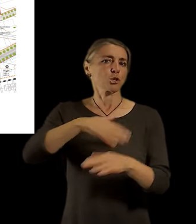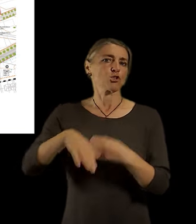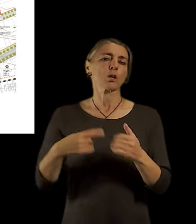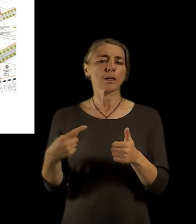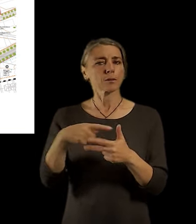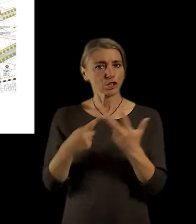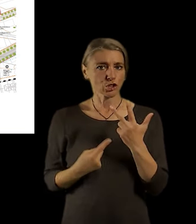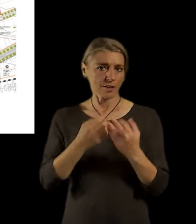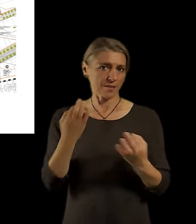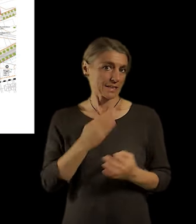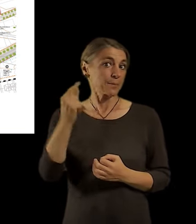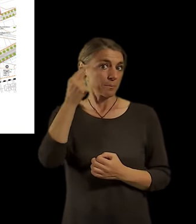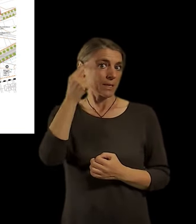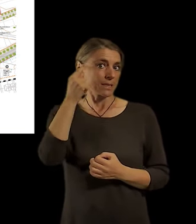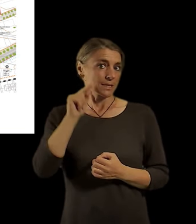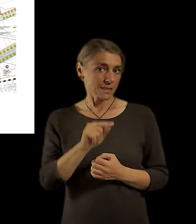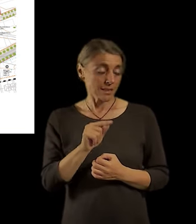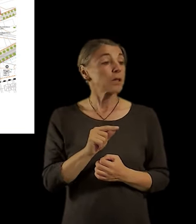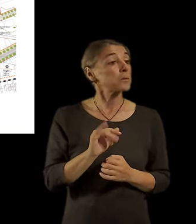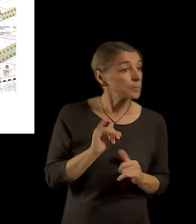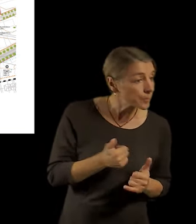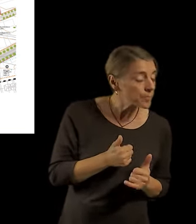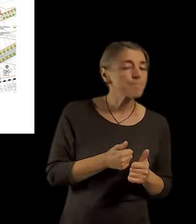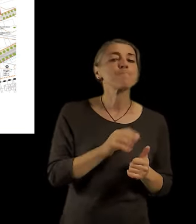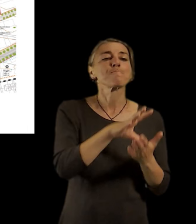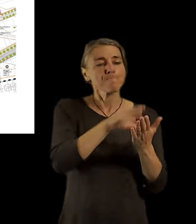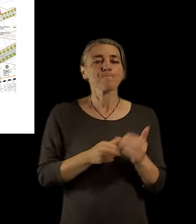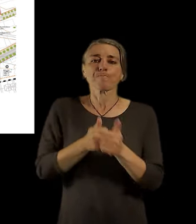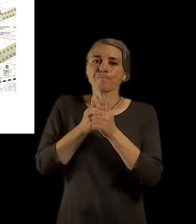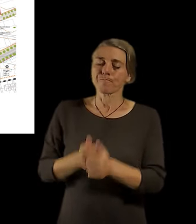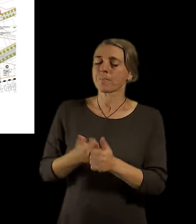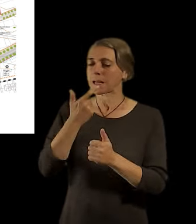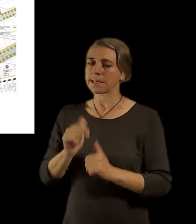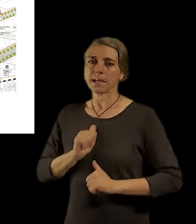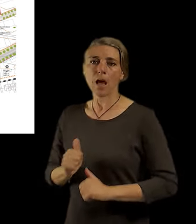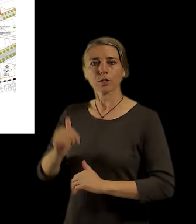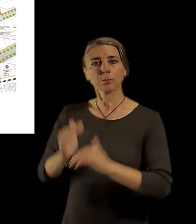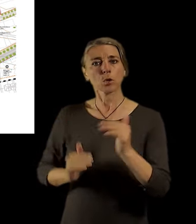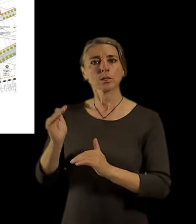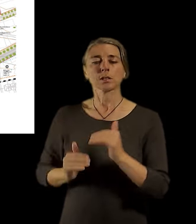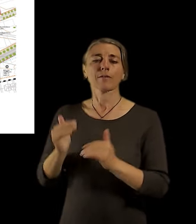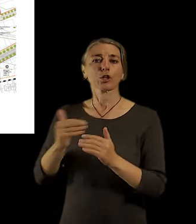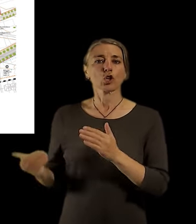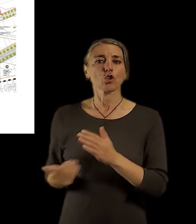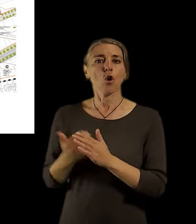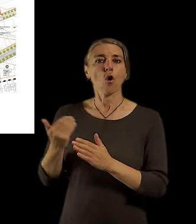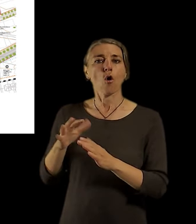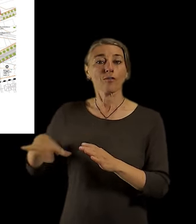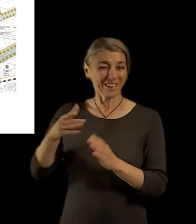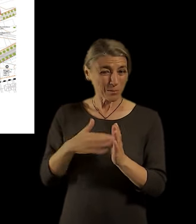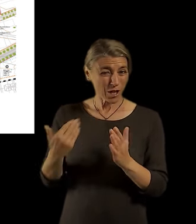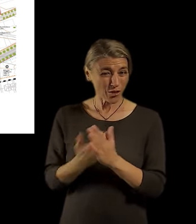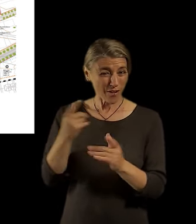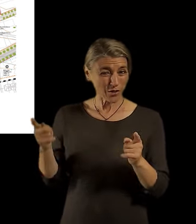na tomhle principu se snažíme koncipovat ty městské čtvrti. Tohle jsou konkrétně nové dvory, které